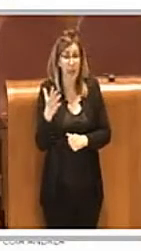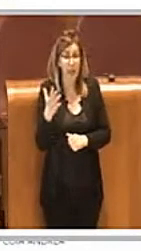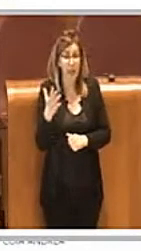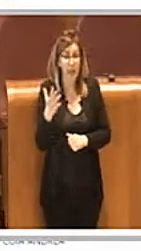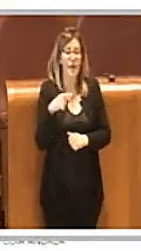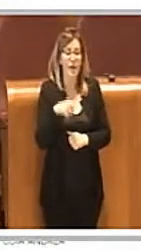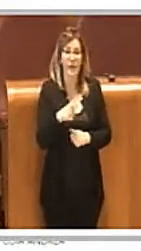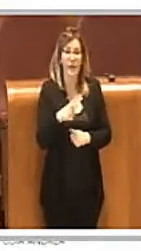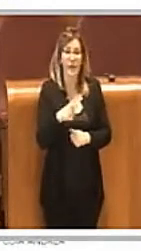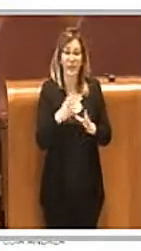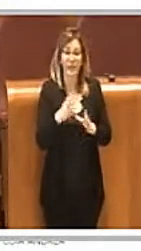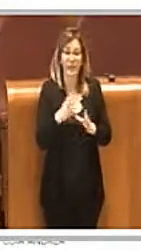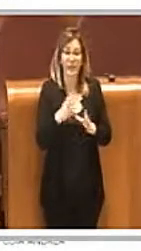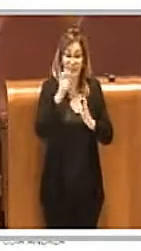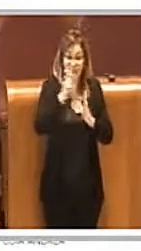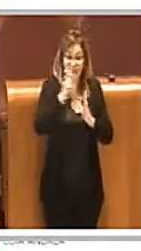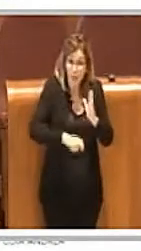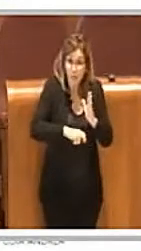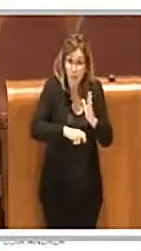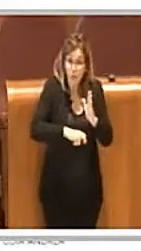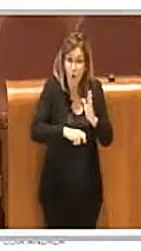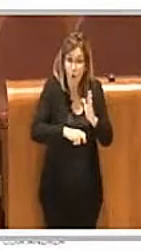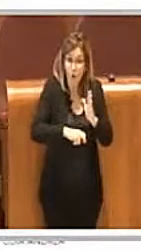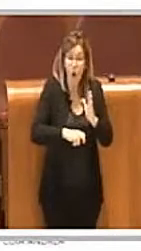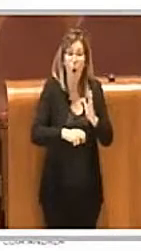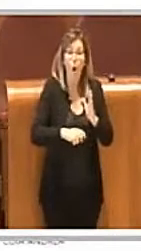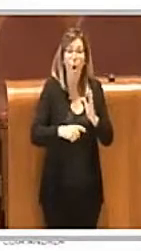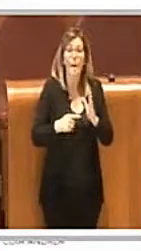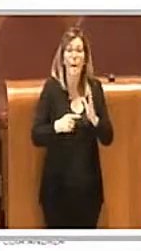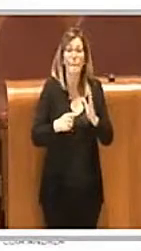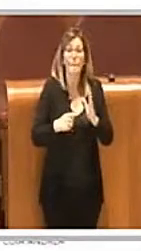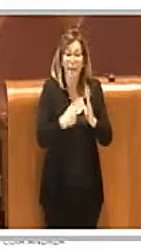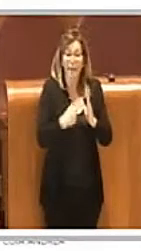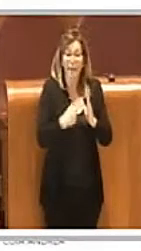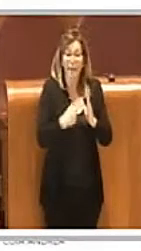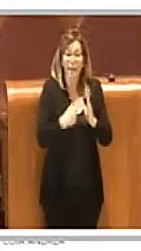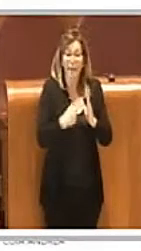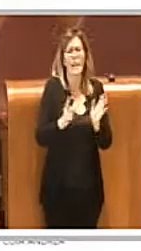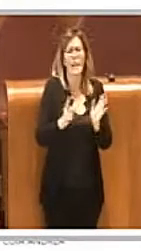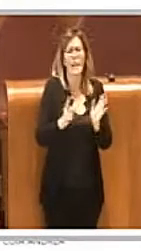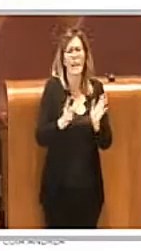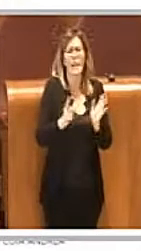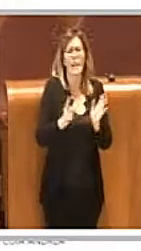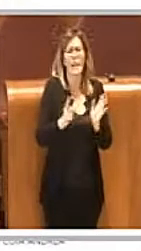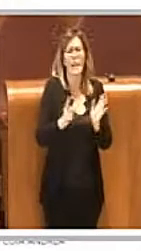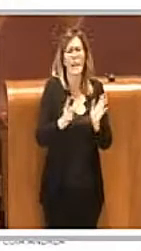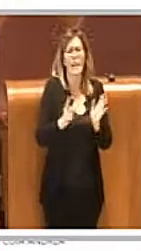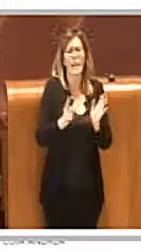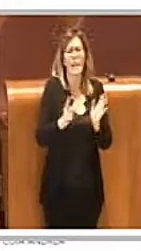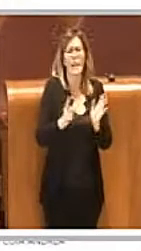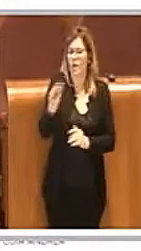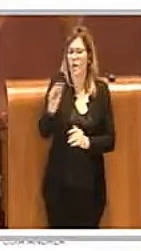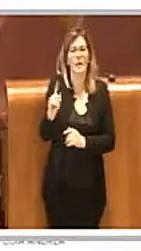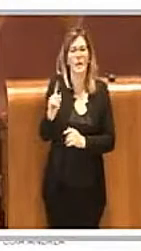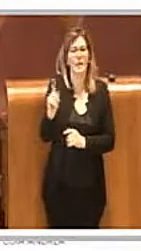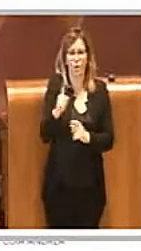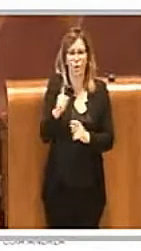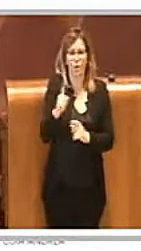passivo sia legittimato a chiedere la non applicazione della tassa dei rifiuti in quanto a seguito della